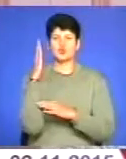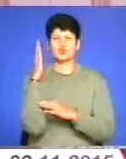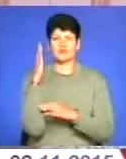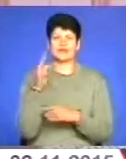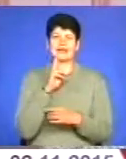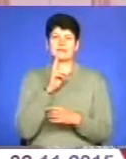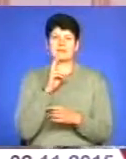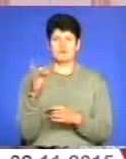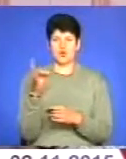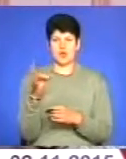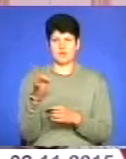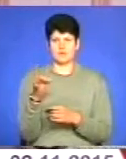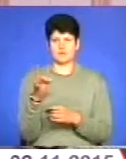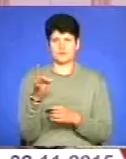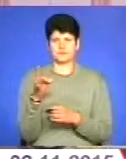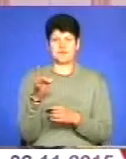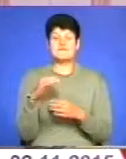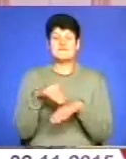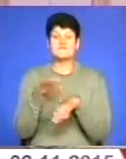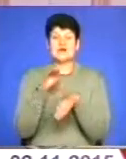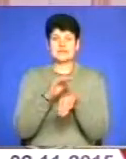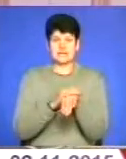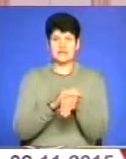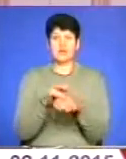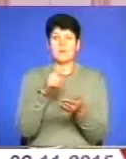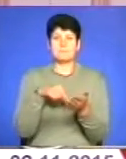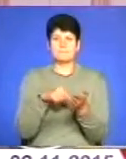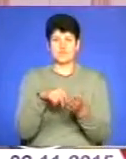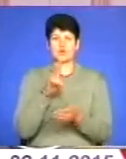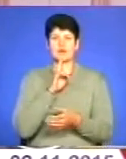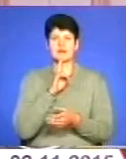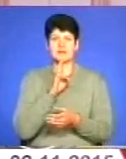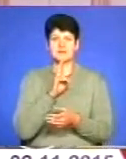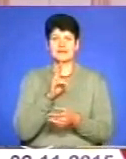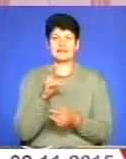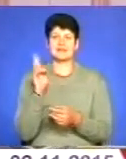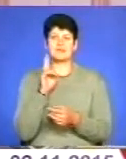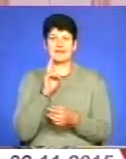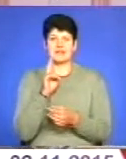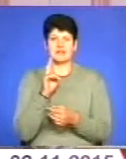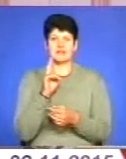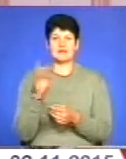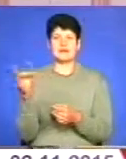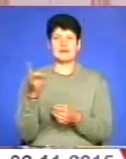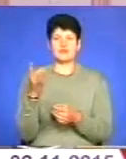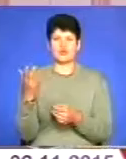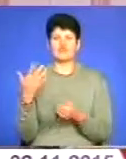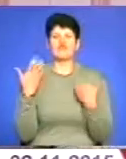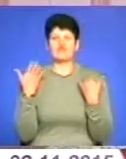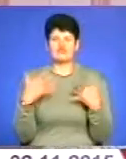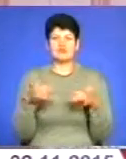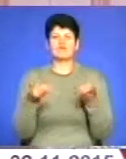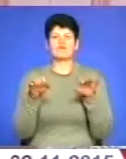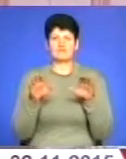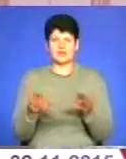Креманецького району. Тобто фактично місто Креманець та Креманецький район вже вирішили